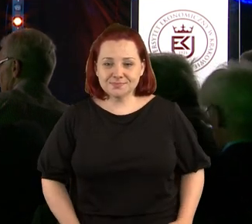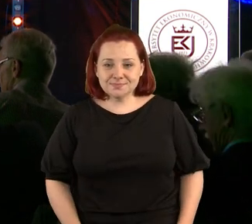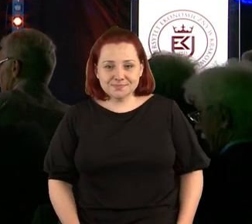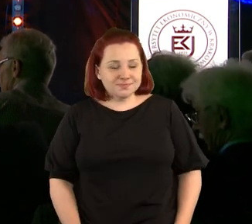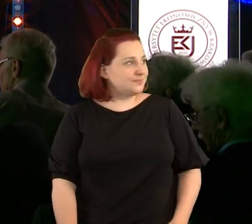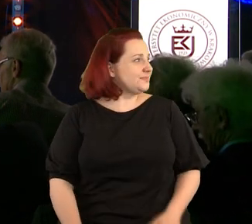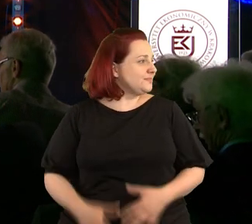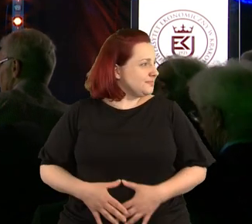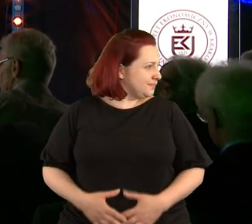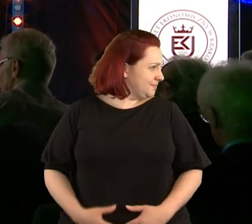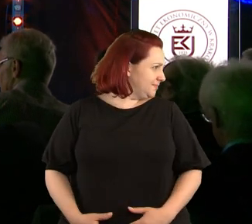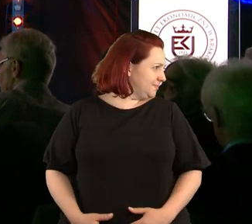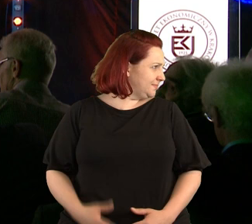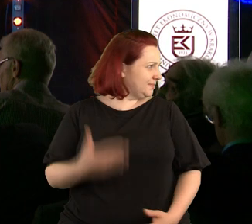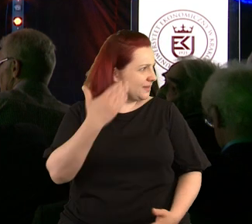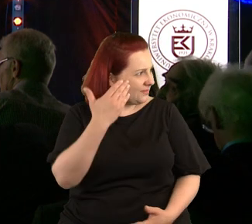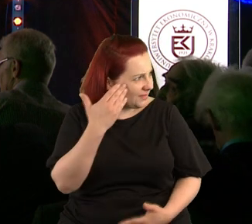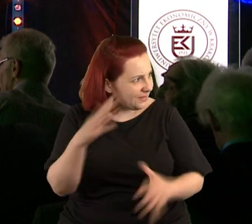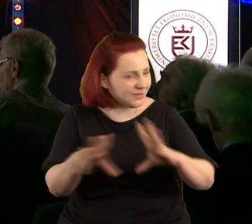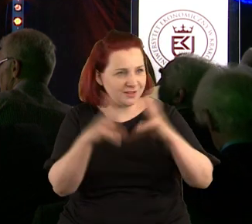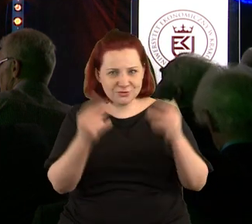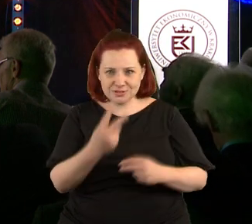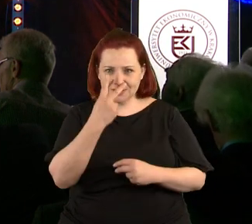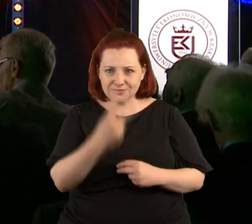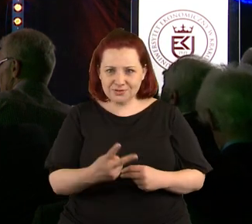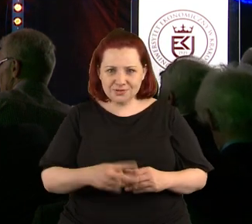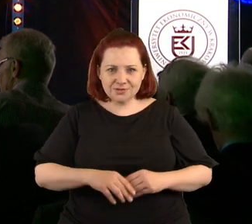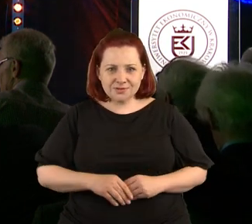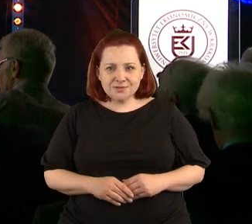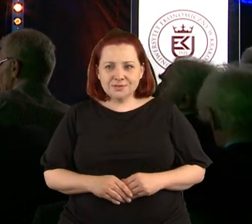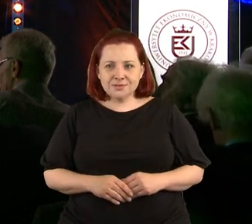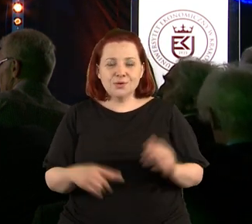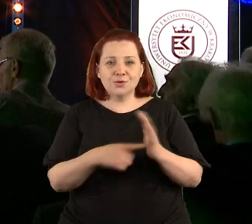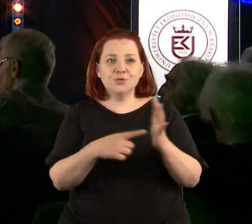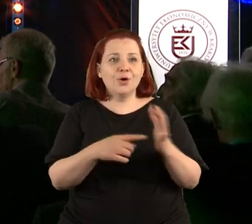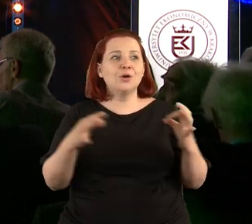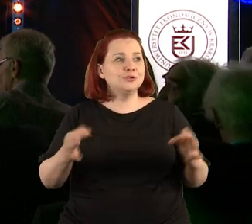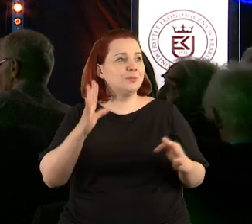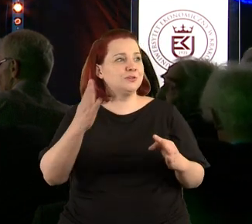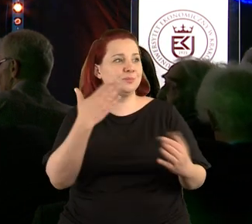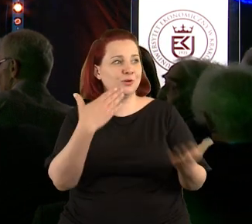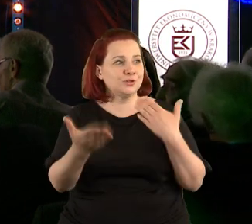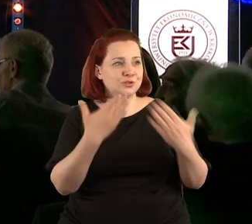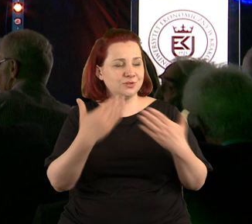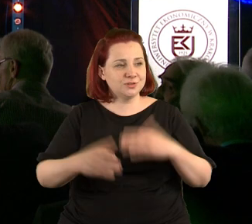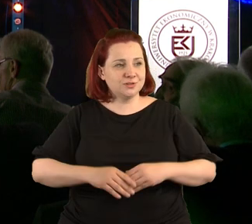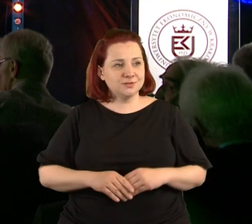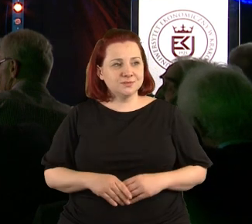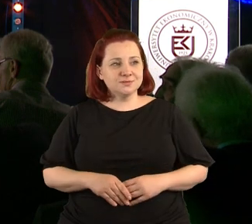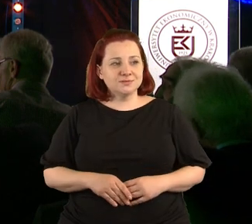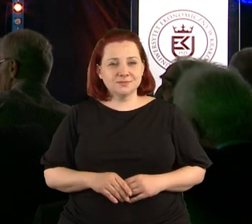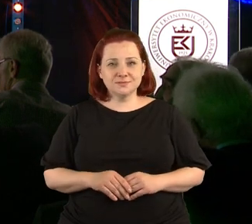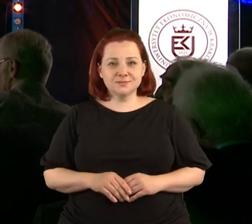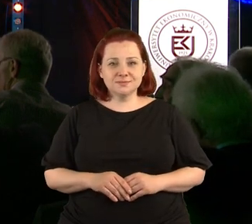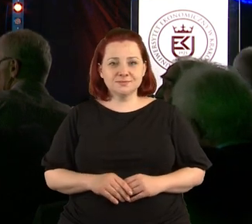Wiem, że nie wszyscy mnie widzą, ale właśnie o tym będziemy dzisiaj rozmawiać. Chcę